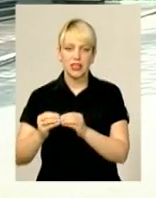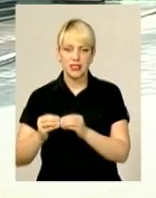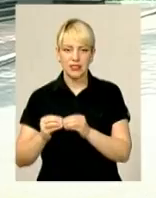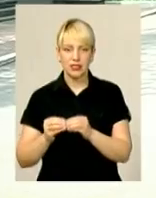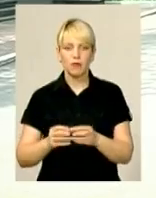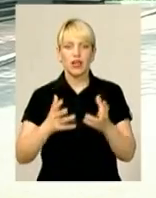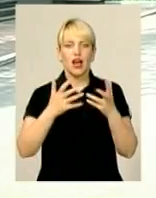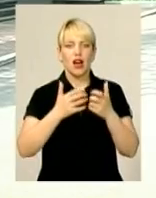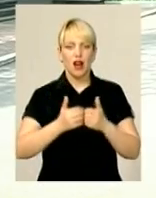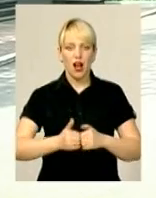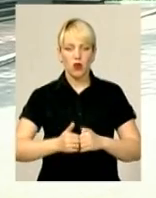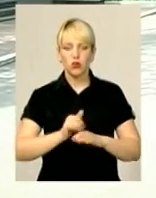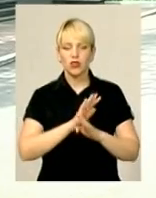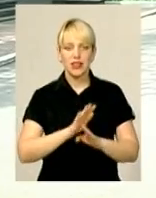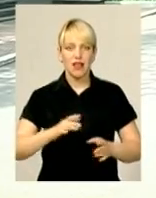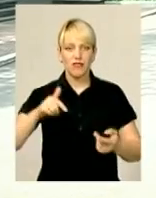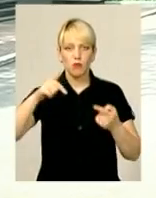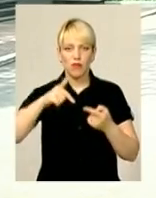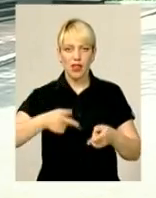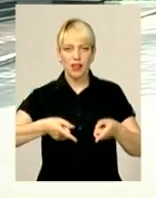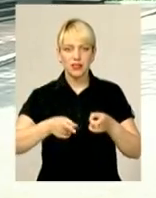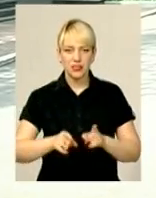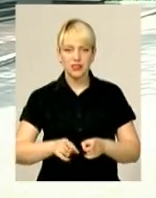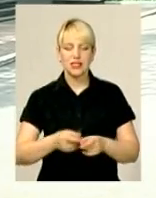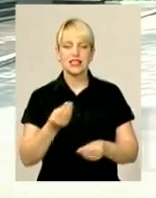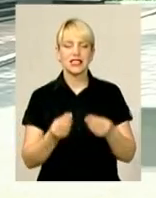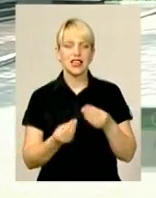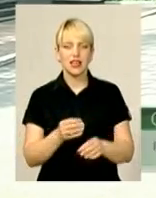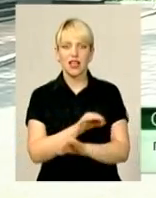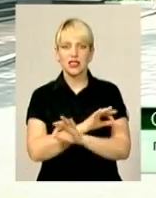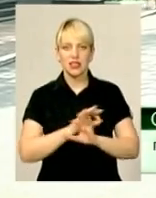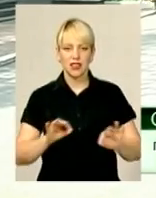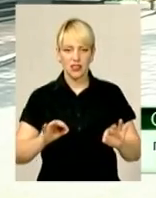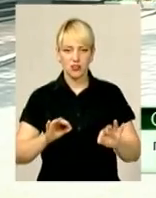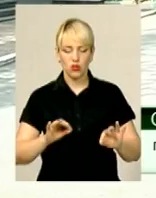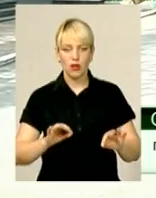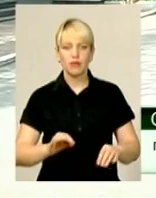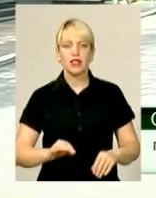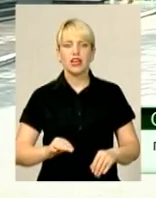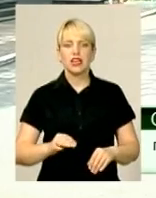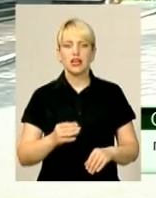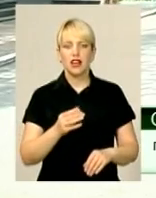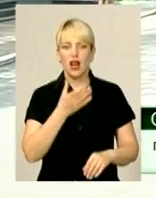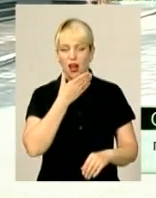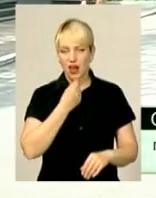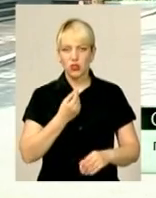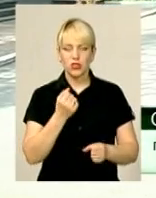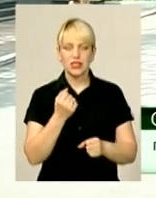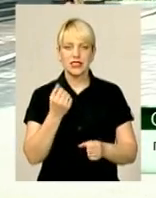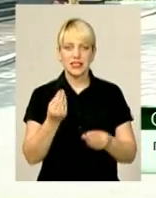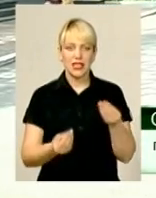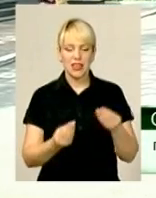«Рахунок не відповідає дійсності. Зіграли дуже класно, гарно зіграли в захисті.